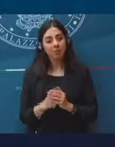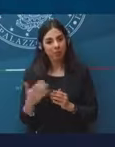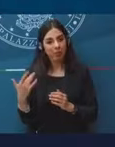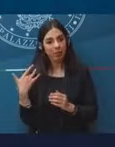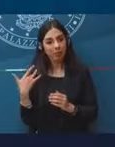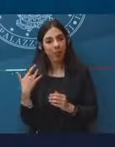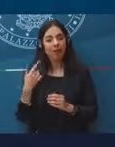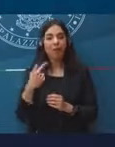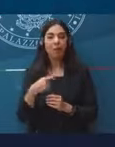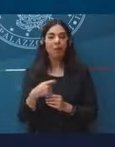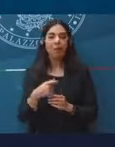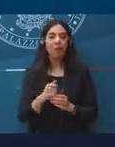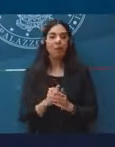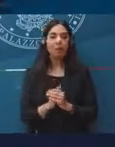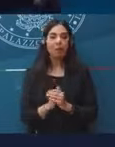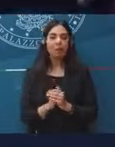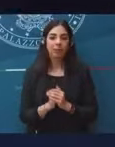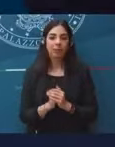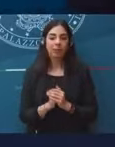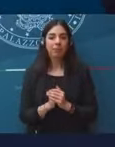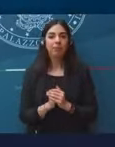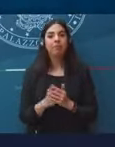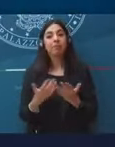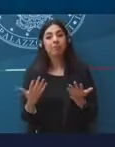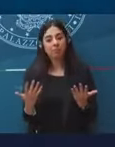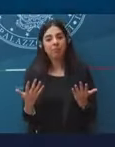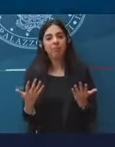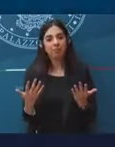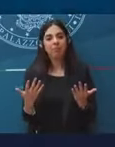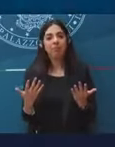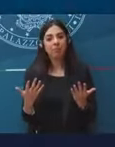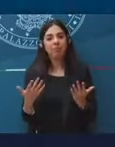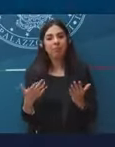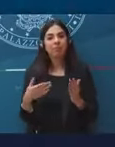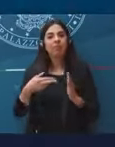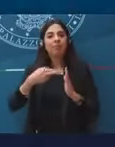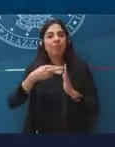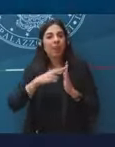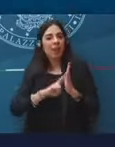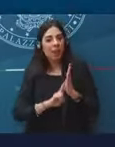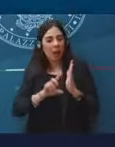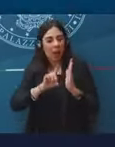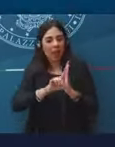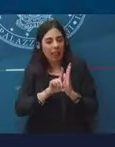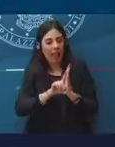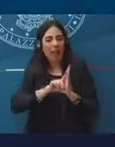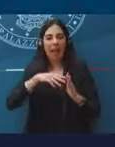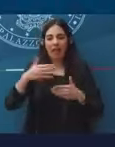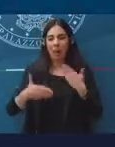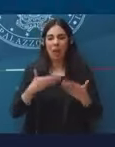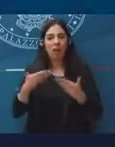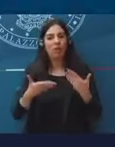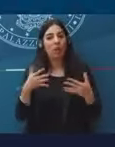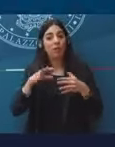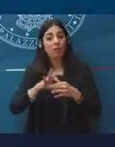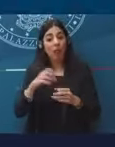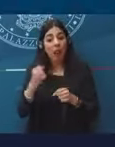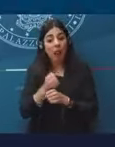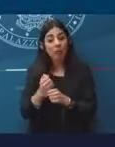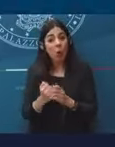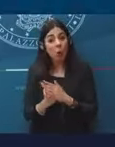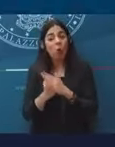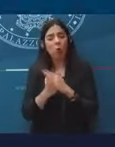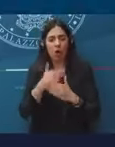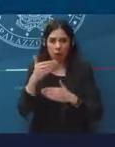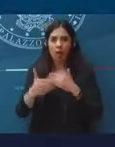Grazie Presidente. Prosegue la disciplina emergenziale per quanto riguarda l'intervento sul lavoro, ma prosegue